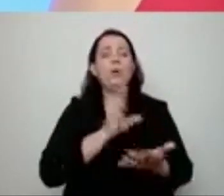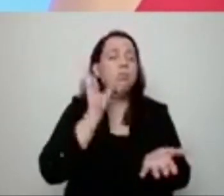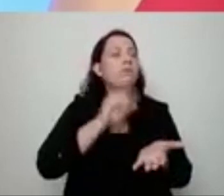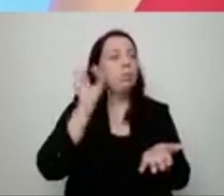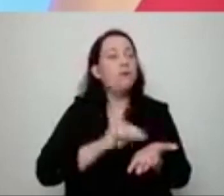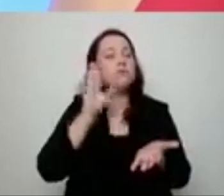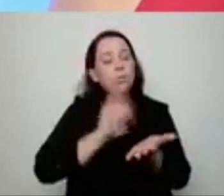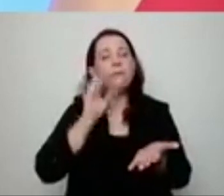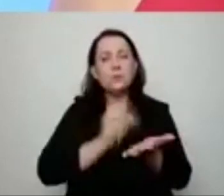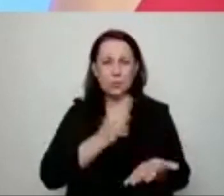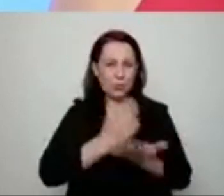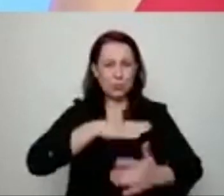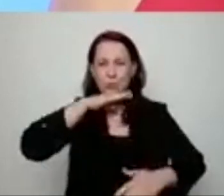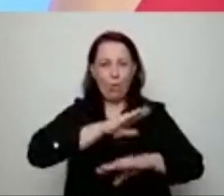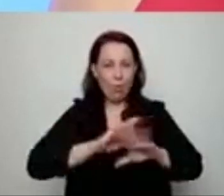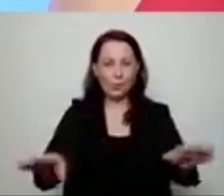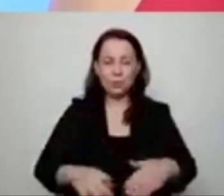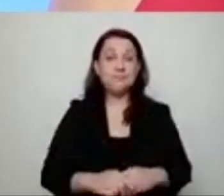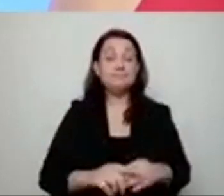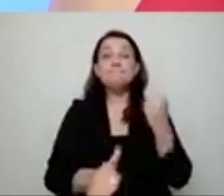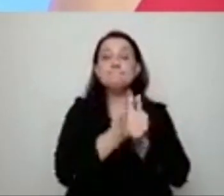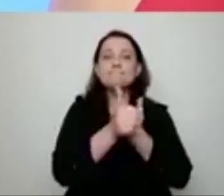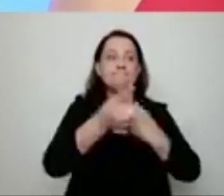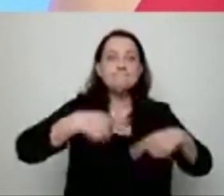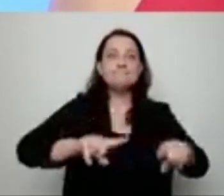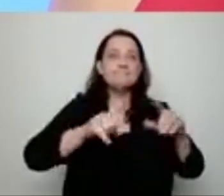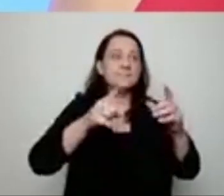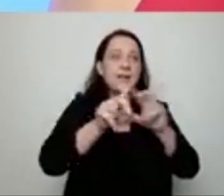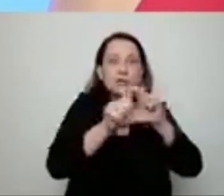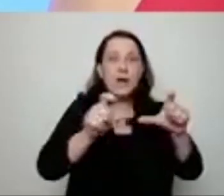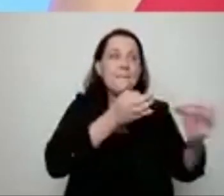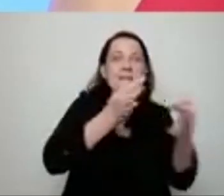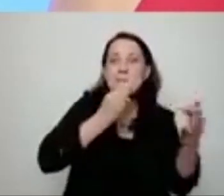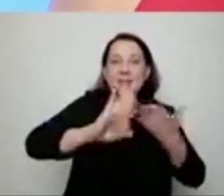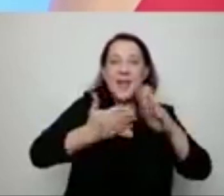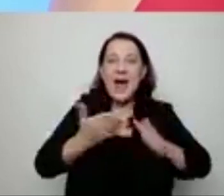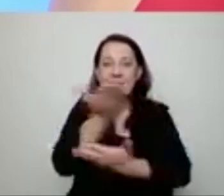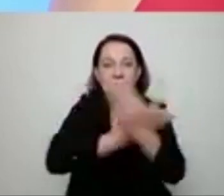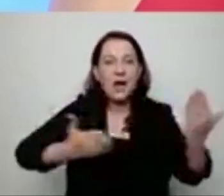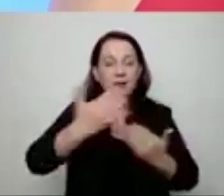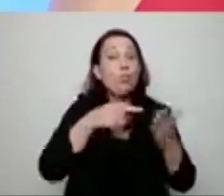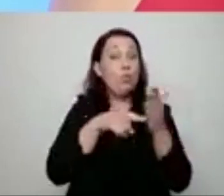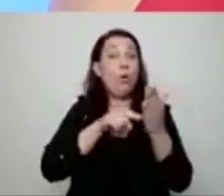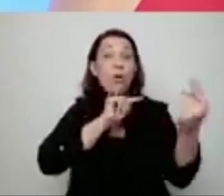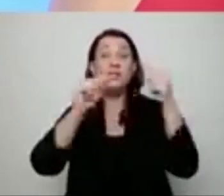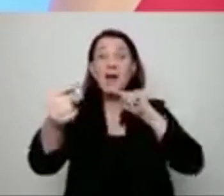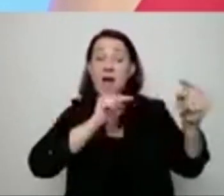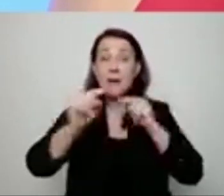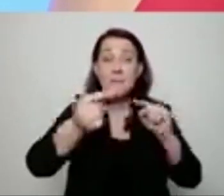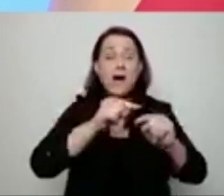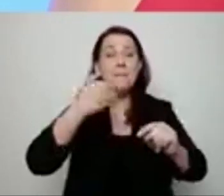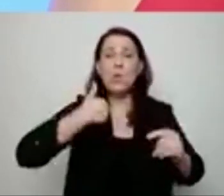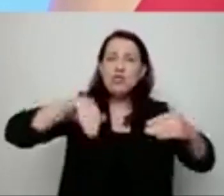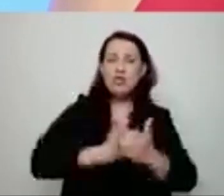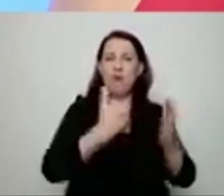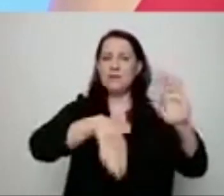formułek. Chodzi o to, żebyśmy mogli wreszcie zadać sobie pytania i żeby ta debata odbyła się na nowych zasadach.